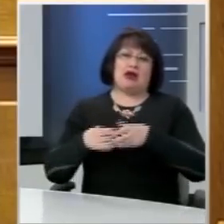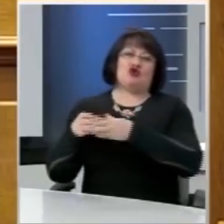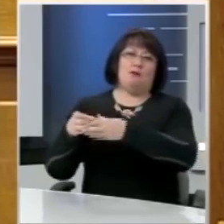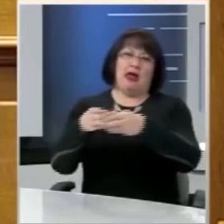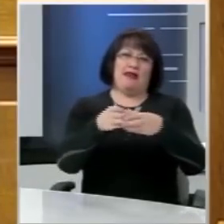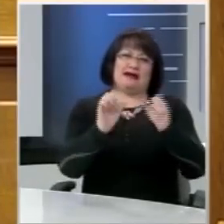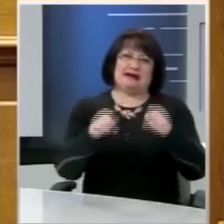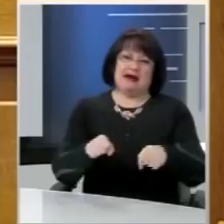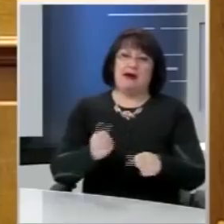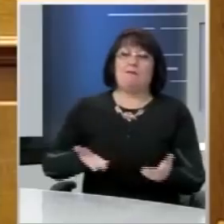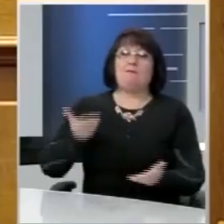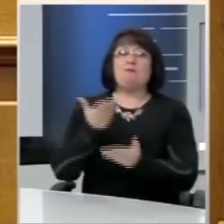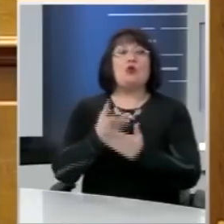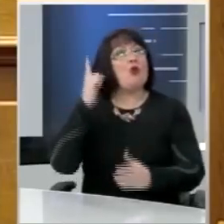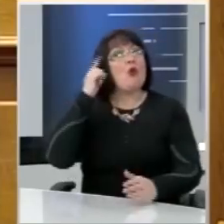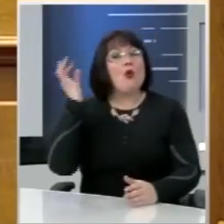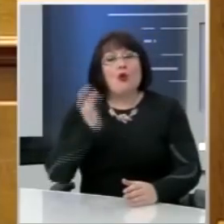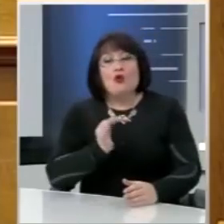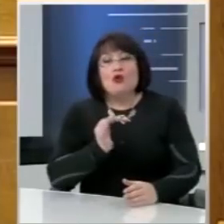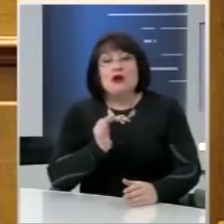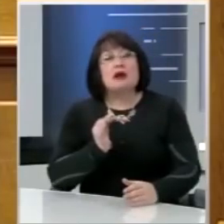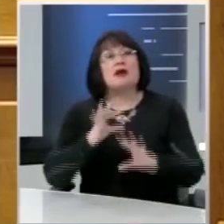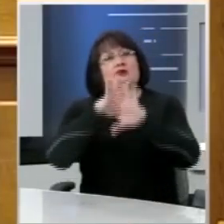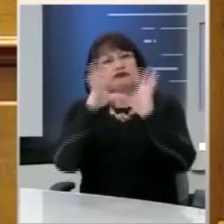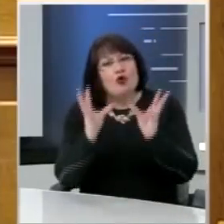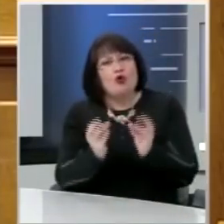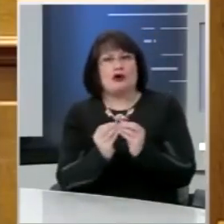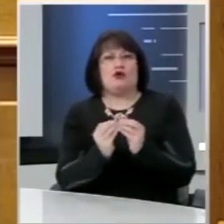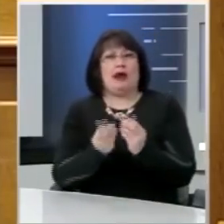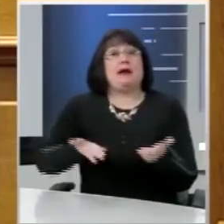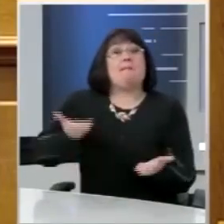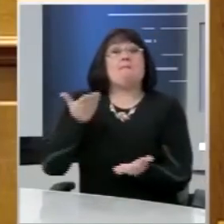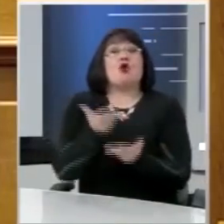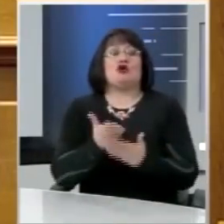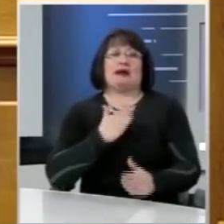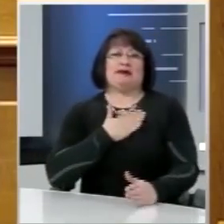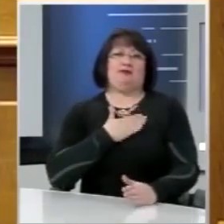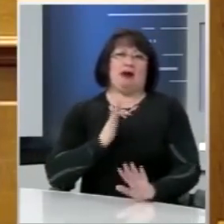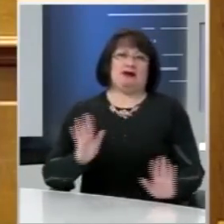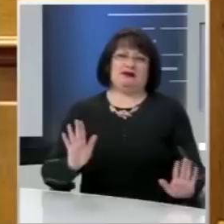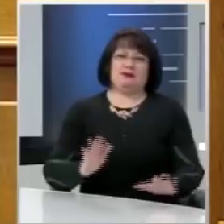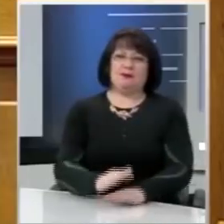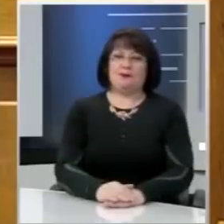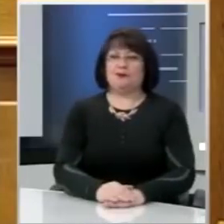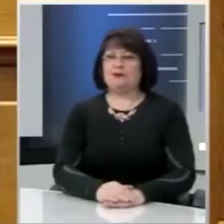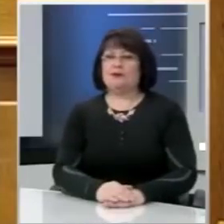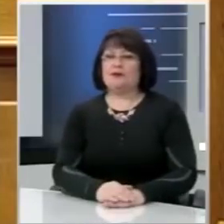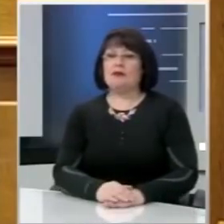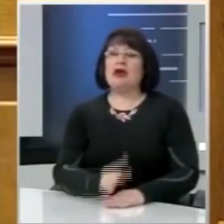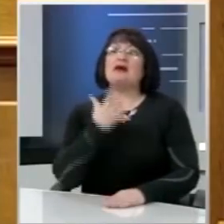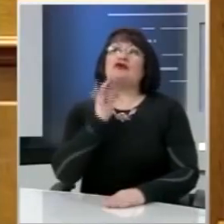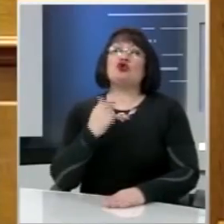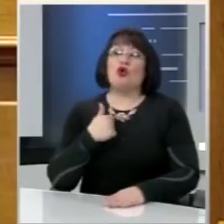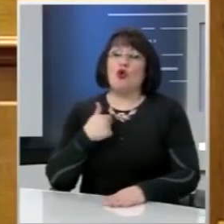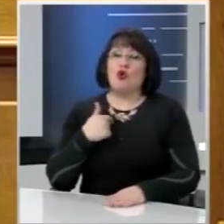Γιατί είναι μια πρόταση λογική, συνεκτική, ολοκληρωμένη. Αυτός είναι και ο λόγος που η